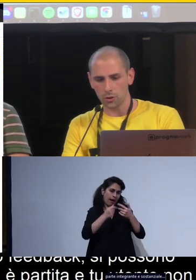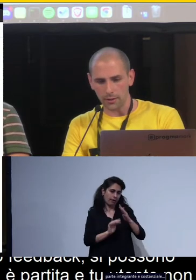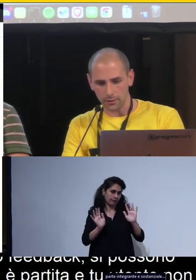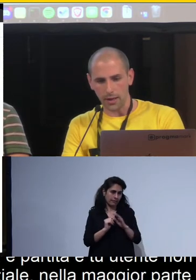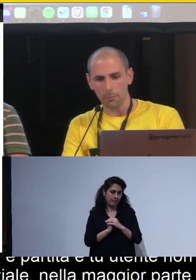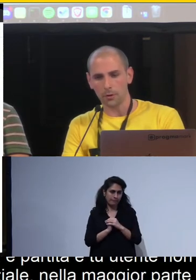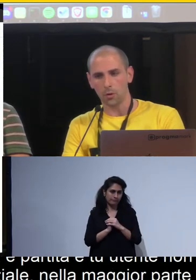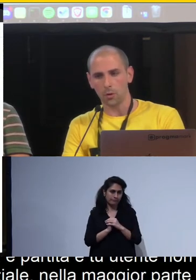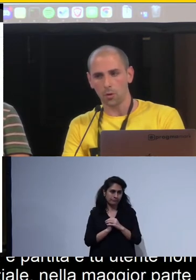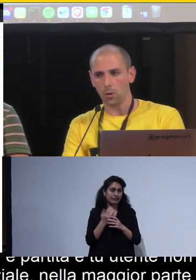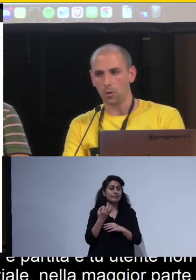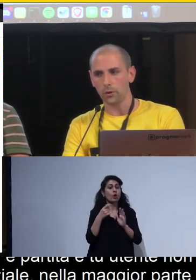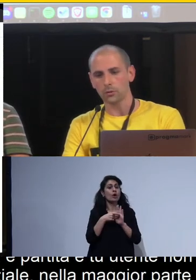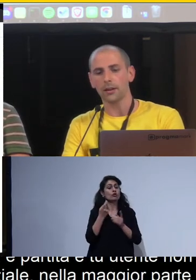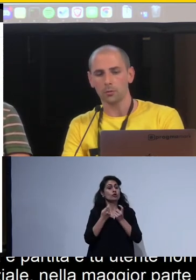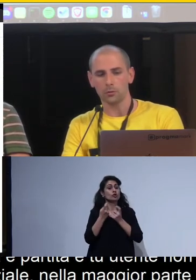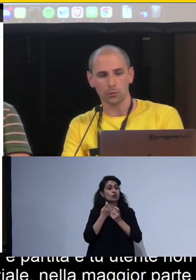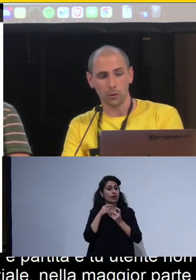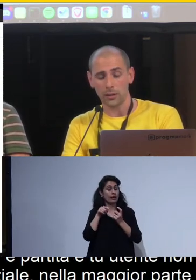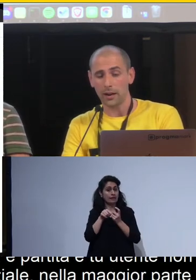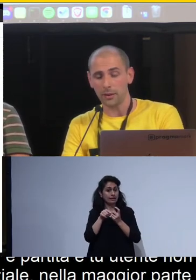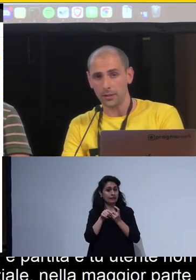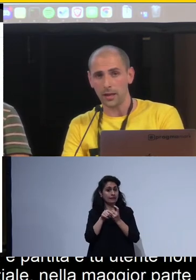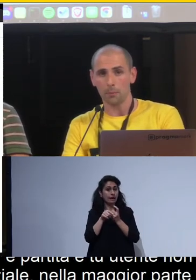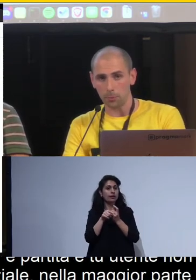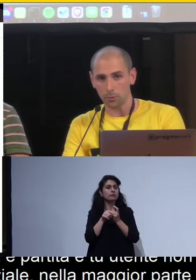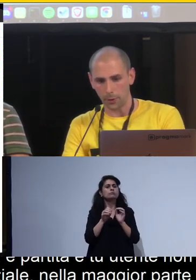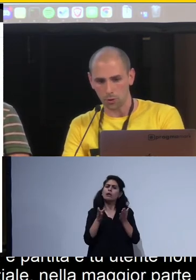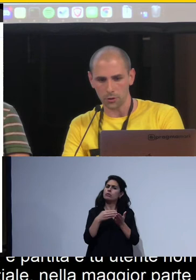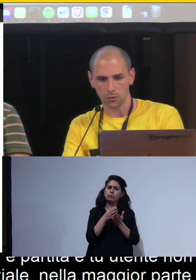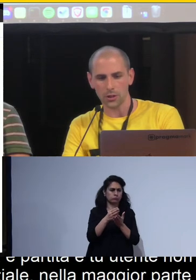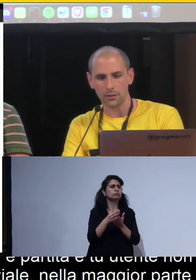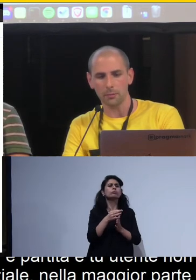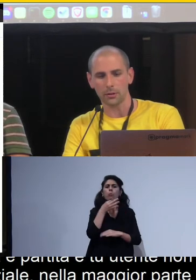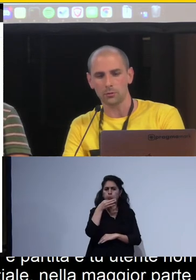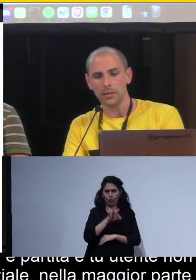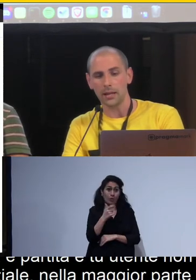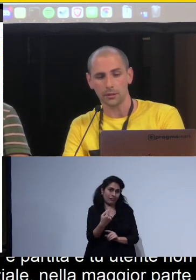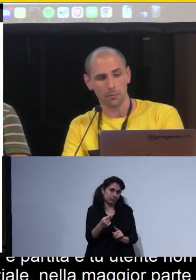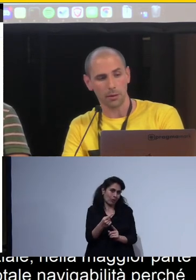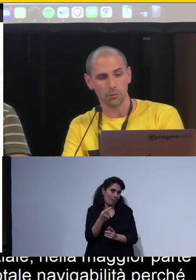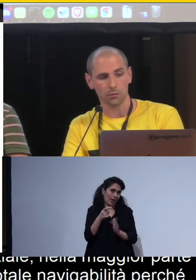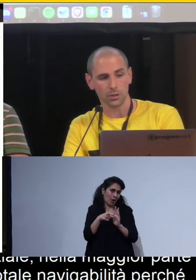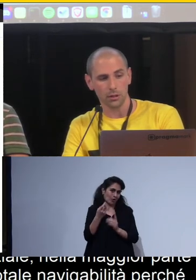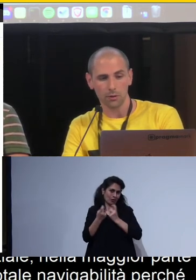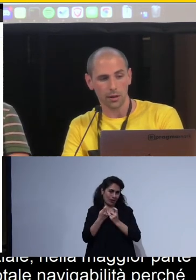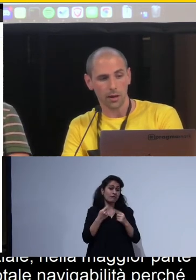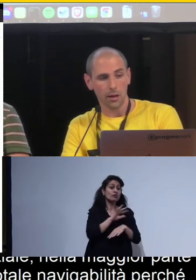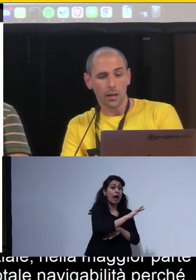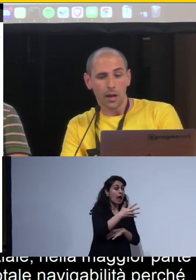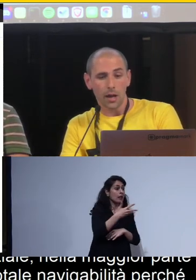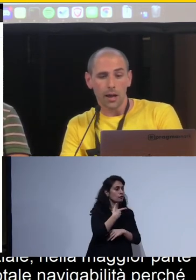i coici sorgenti abbiano una totale navigabilità, appunto perché sono coici sorgenti, mentre tutti gli altri abbiamo sì,